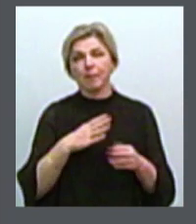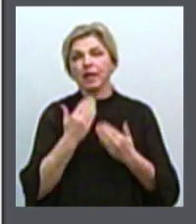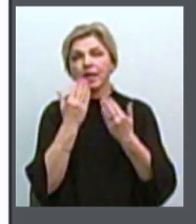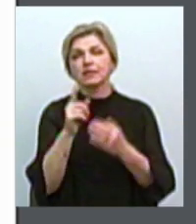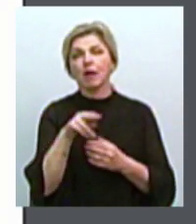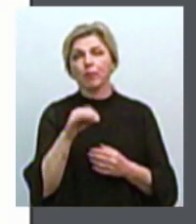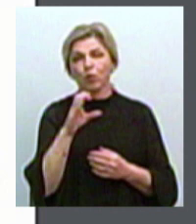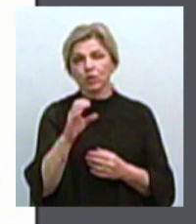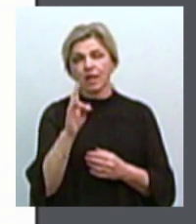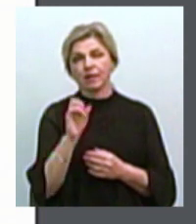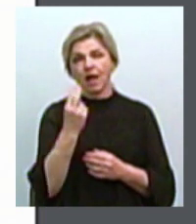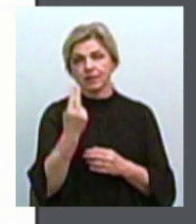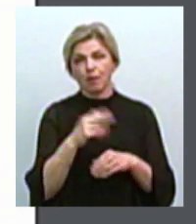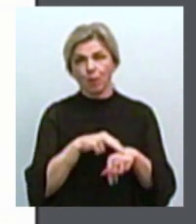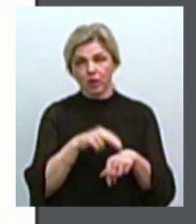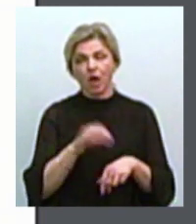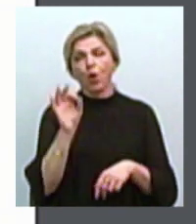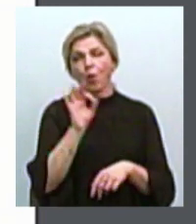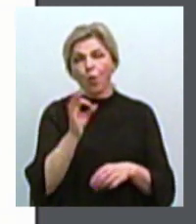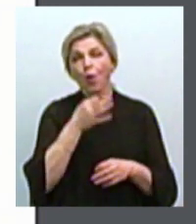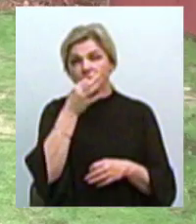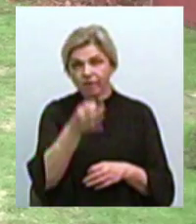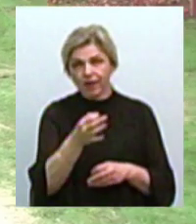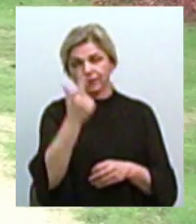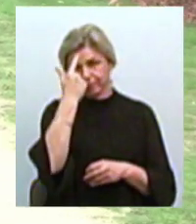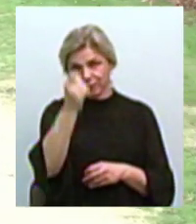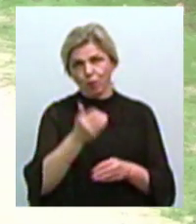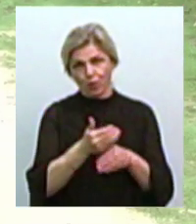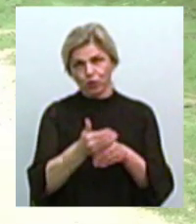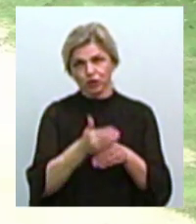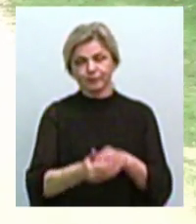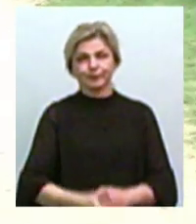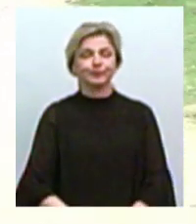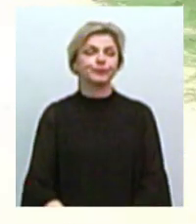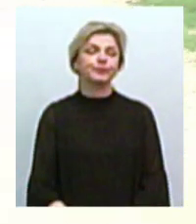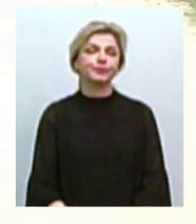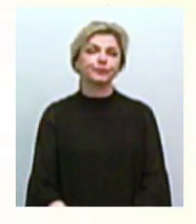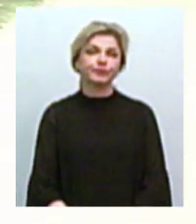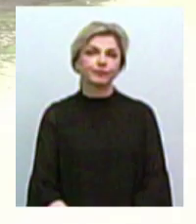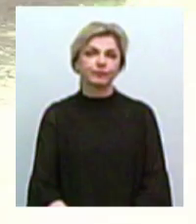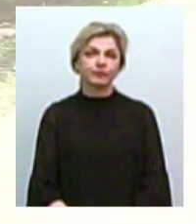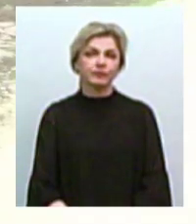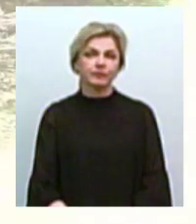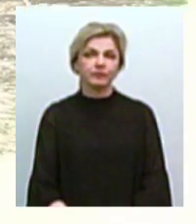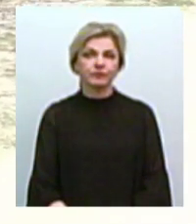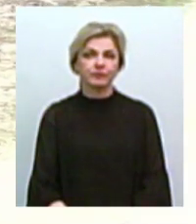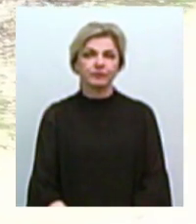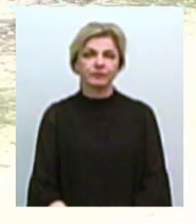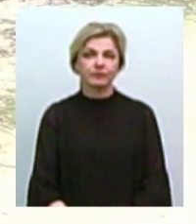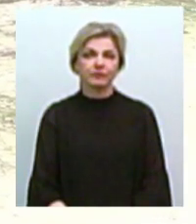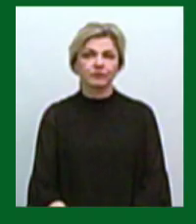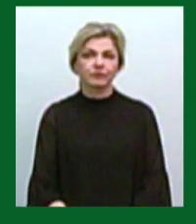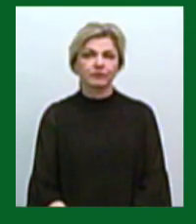Національної поліції. Про відповіді повідомимо згодом. Валентина Гурова, Ігор Чорний. Новини на Суспільному. Миколаївщина.